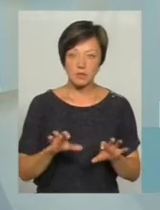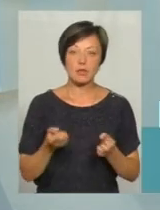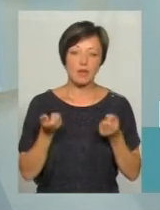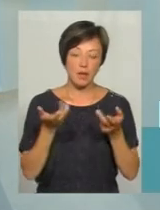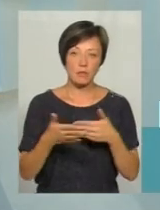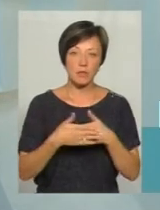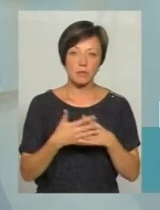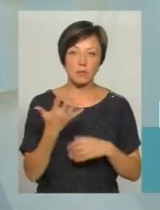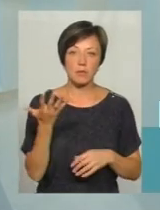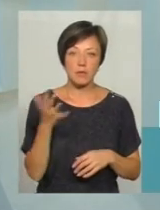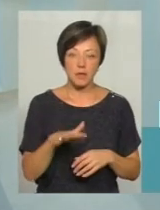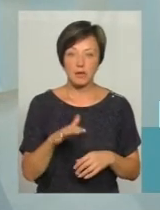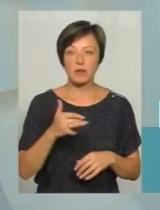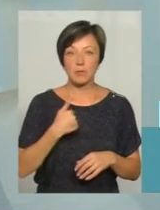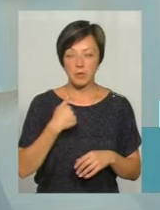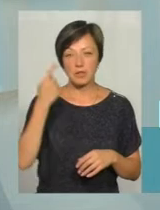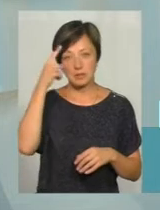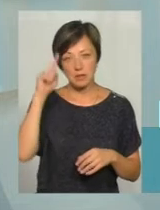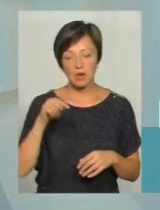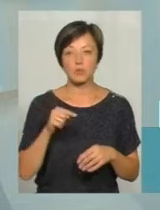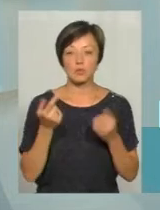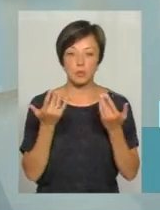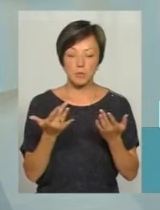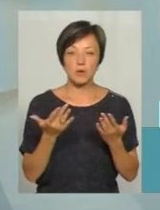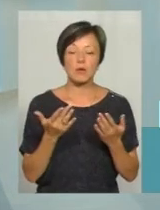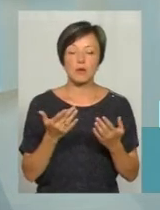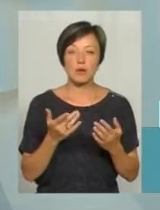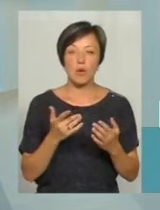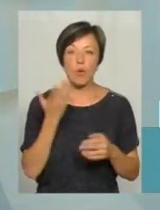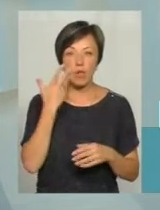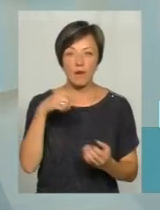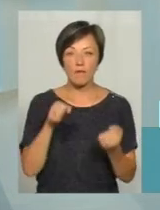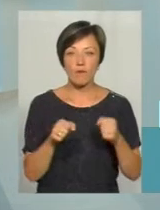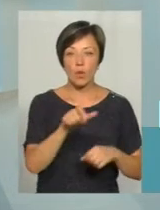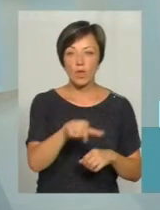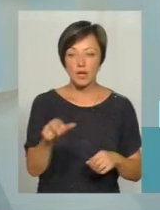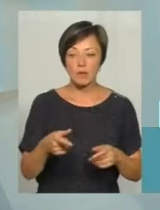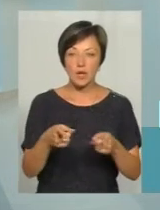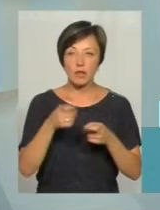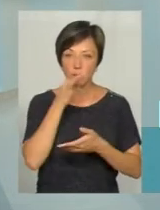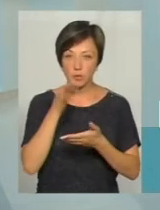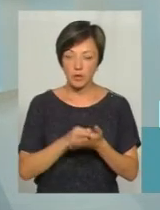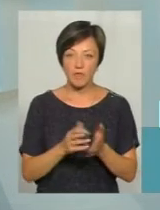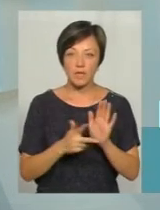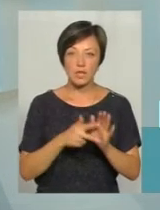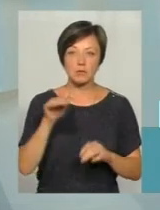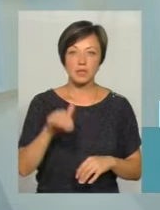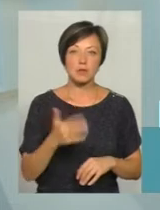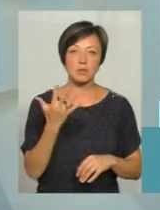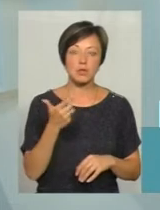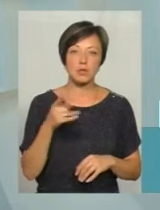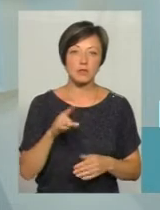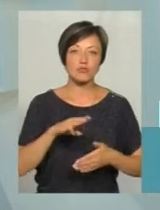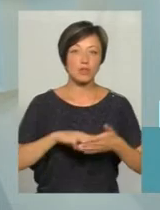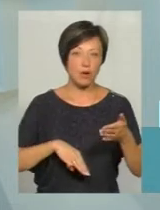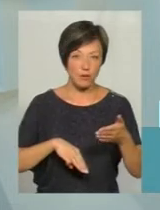там їх близько п'яти, тільки нам відомих, що вже набирали силу. Коли водії були притягнути до депутальності, по 8 тисяч 500 гривень штрафу